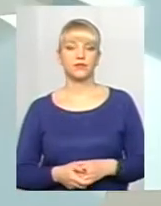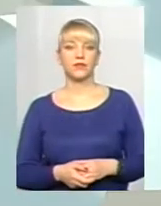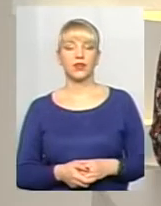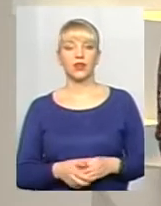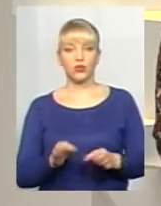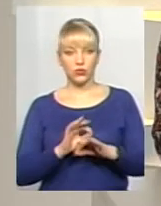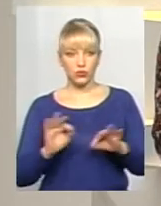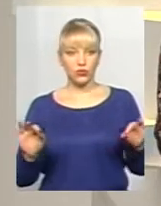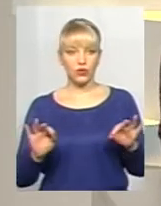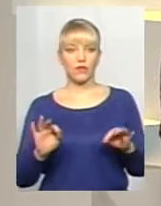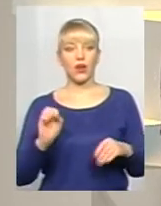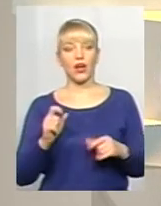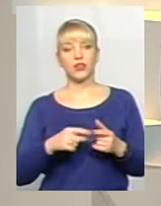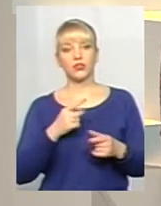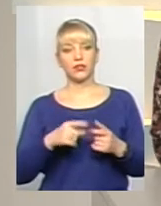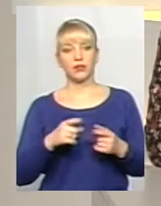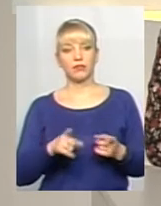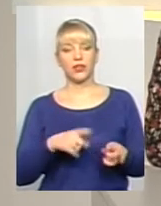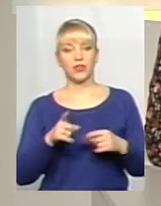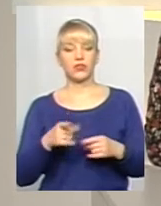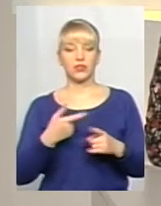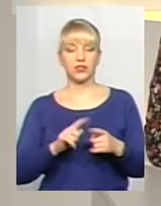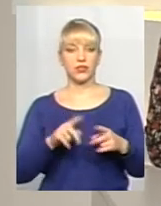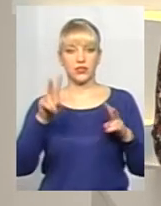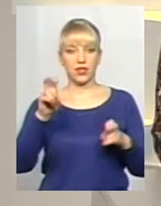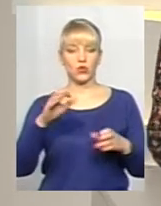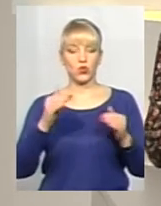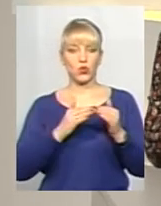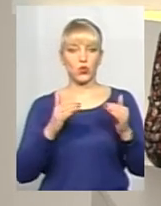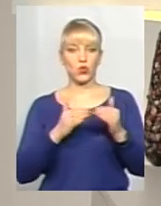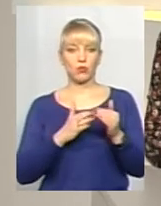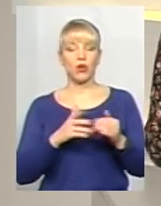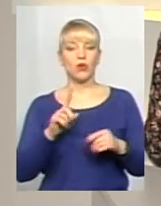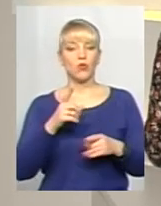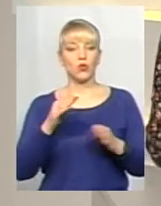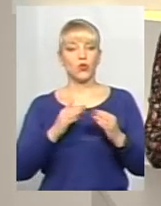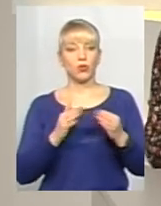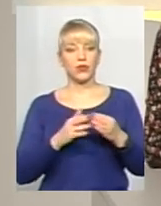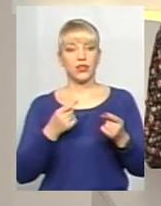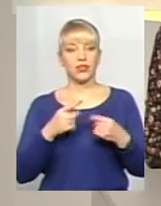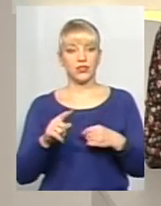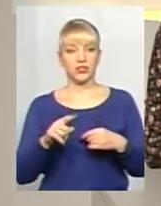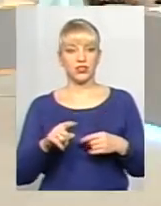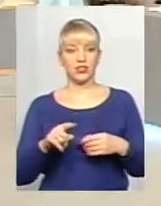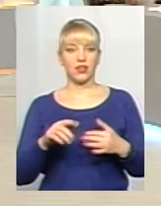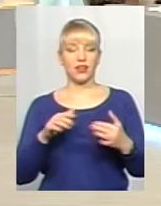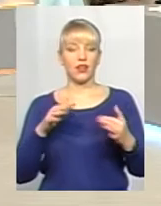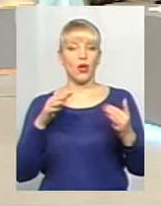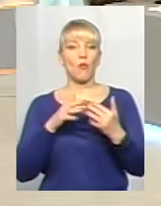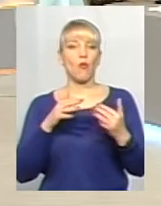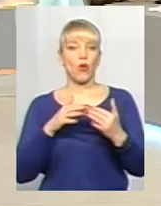Чудово. А чи переносите ви цей свій статус додому? Адже вдома інше поле бою, так?